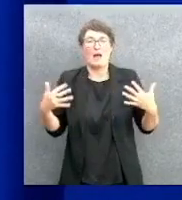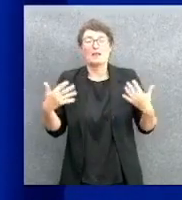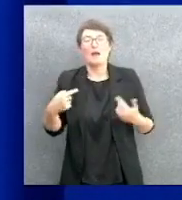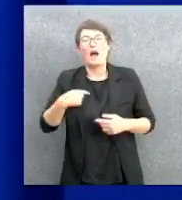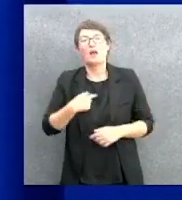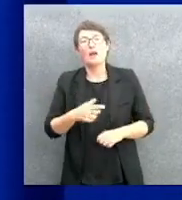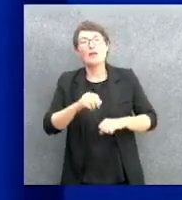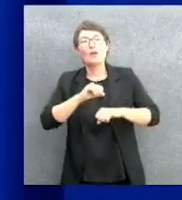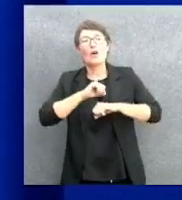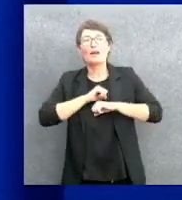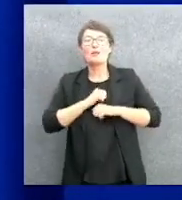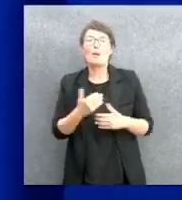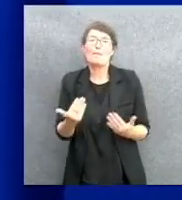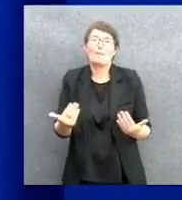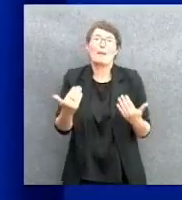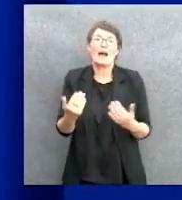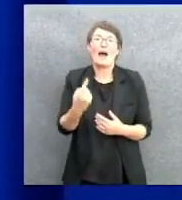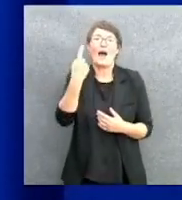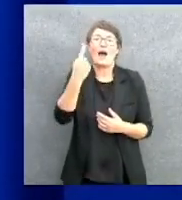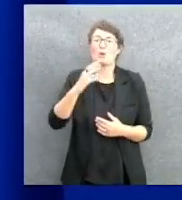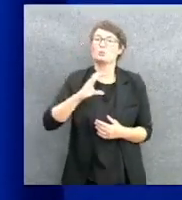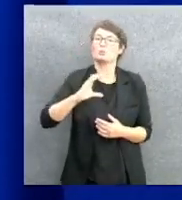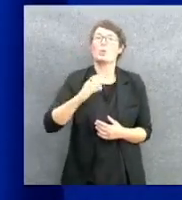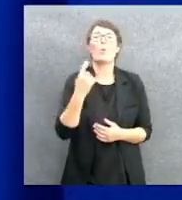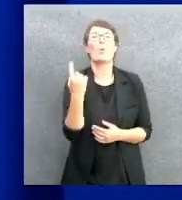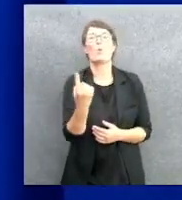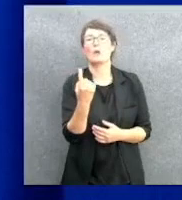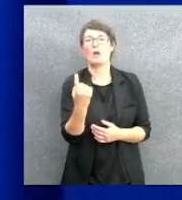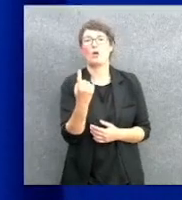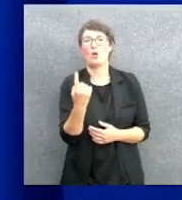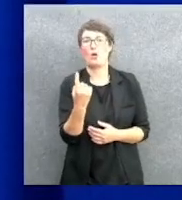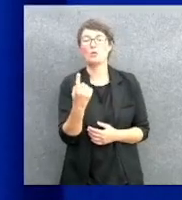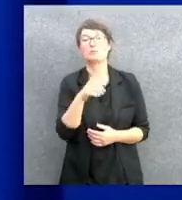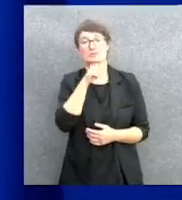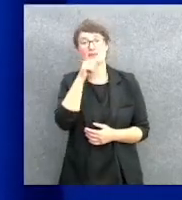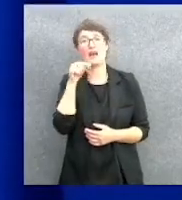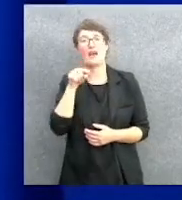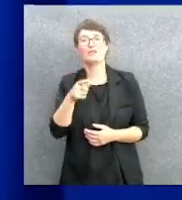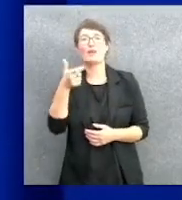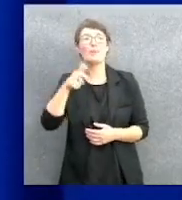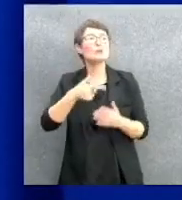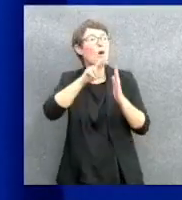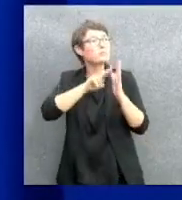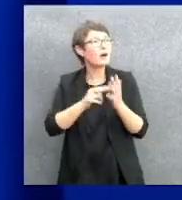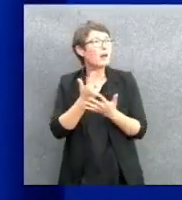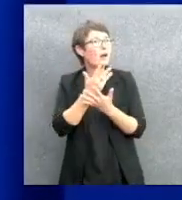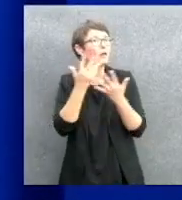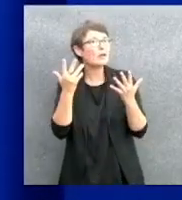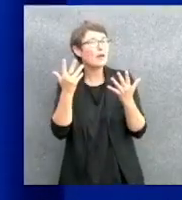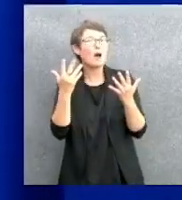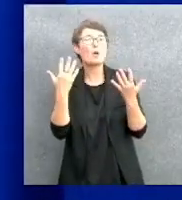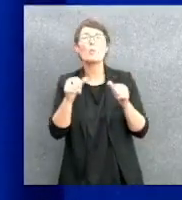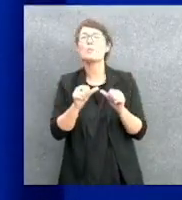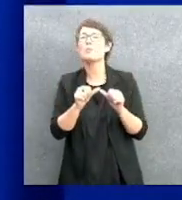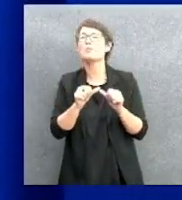materia dei giochi, perché avere regole chiare è il primo contrasto all'illegalità,